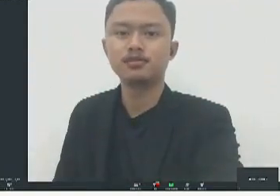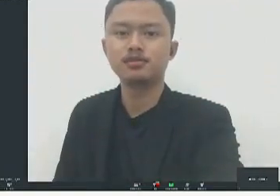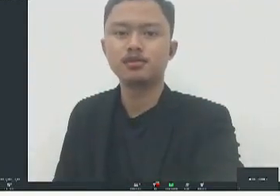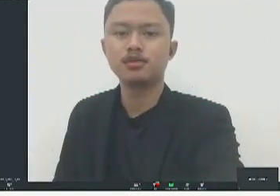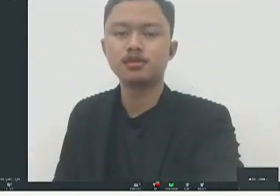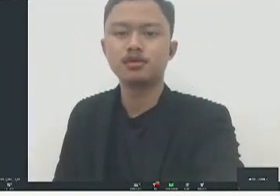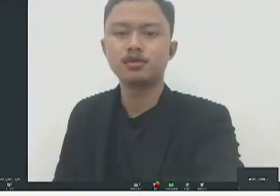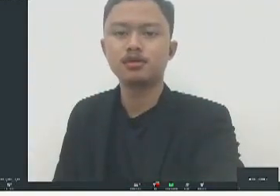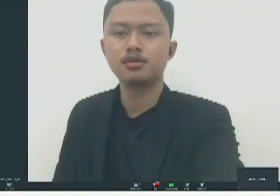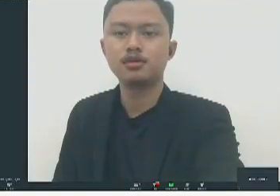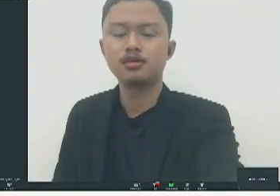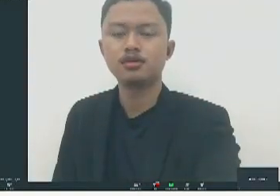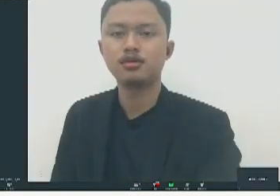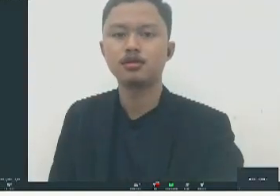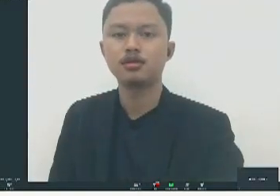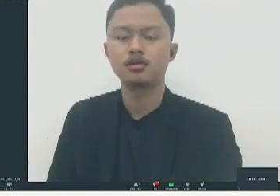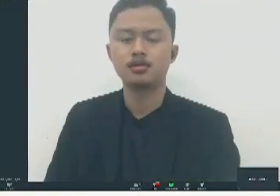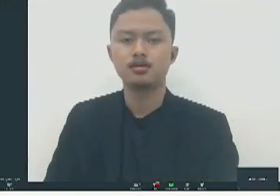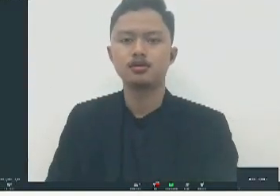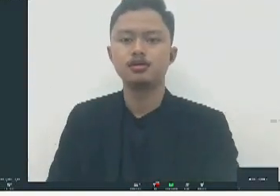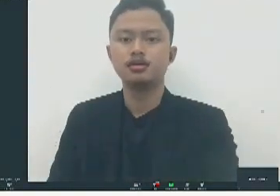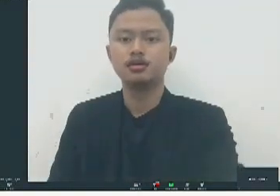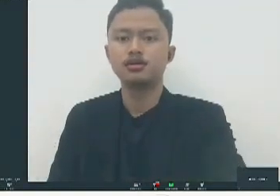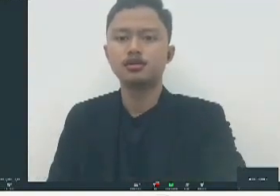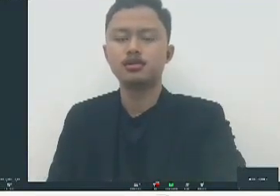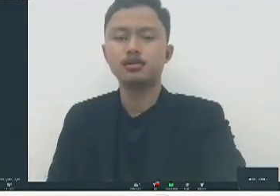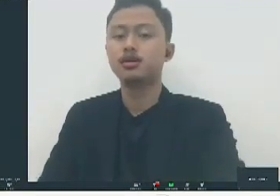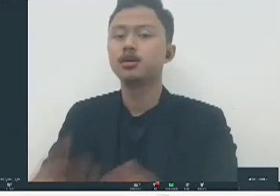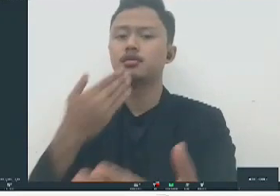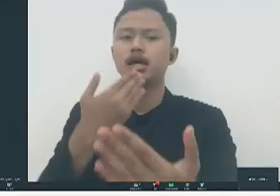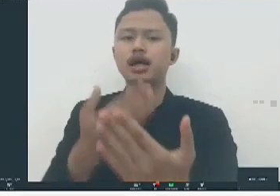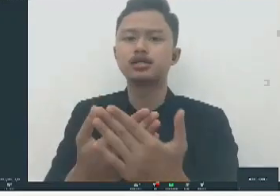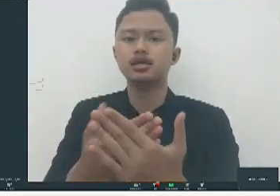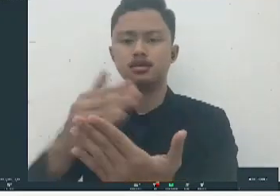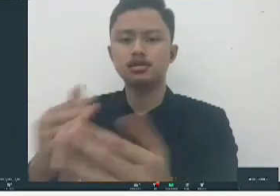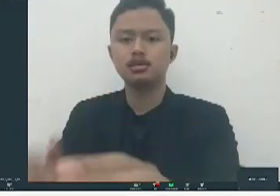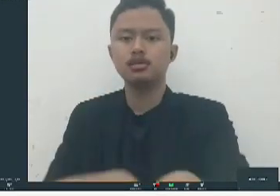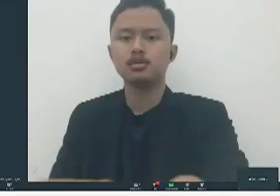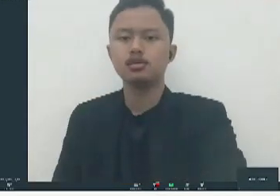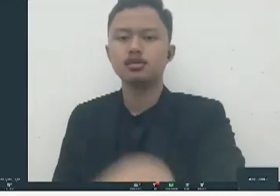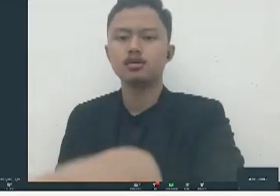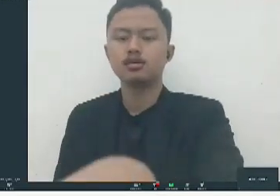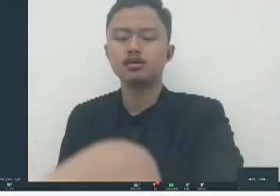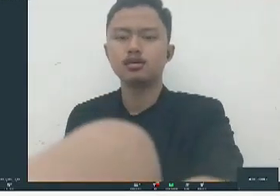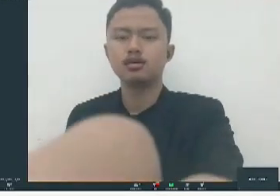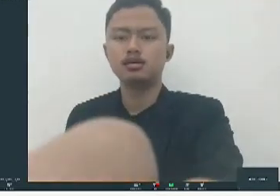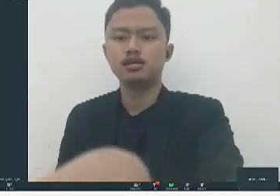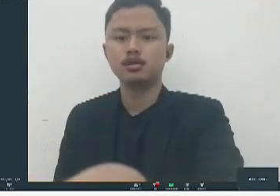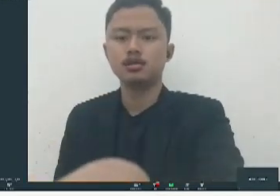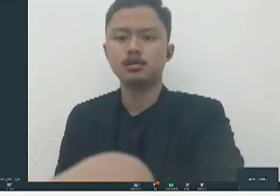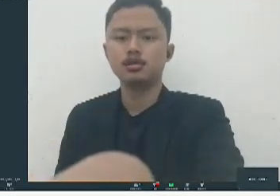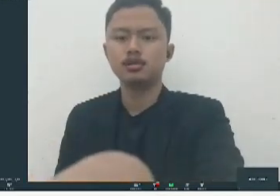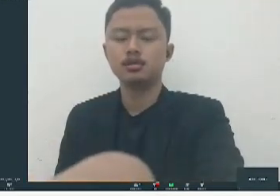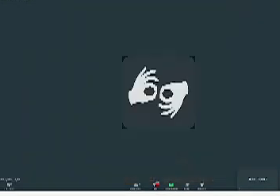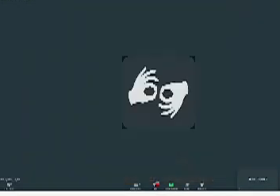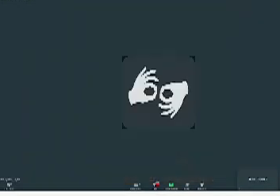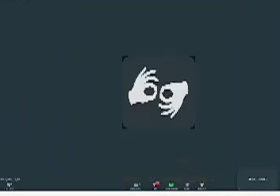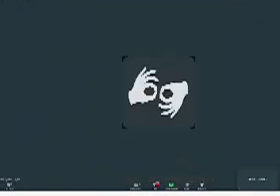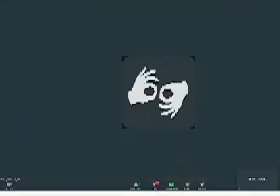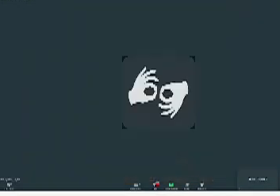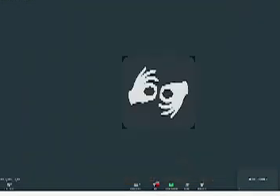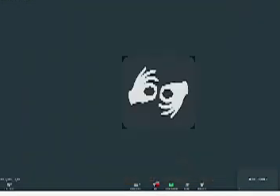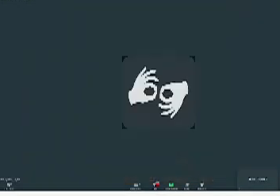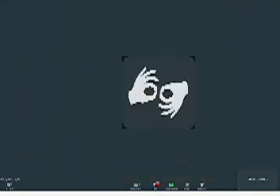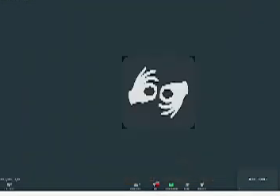walaikumsalam dimas terima kasih atas sharenya poin-poin yang saya ambil dari pengalaman dimas ini memang luar biasa